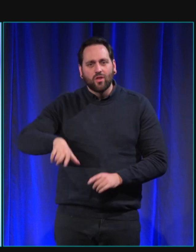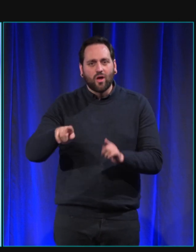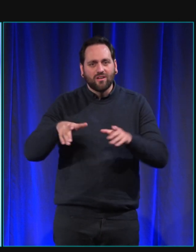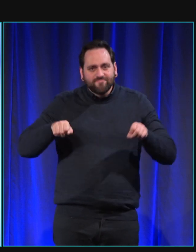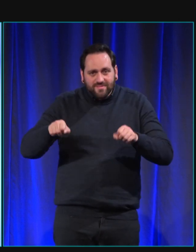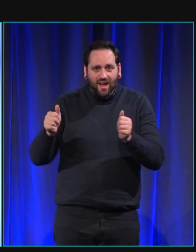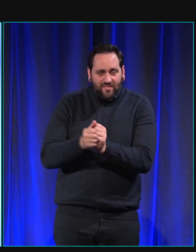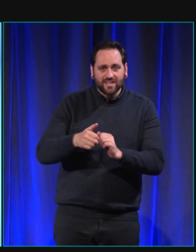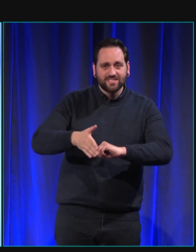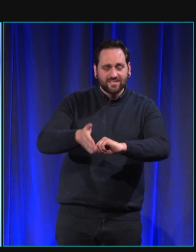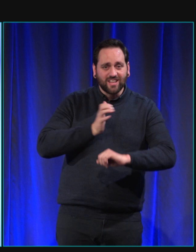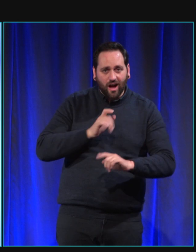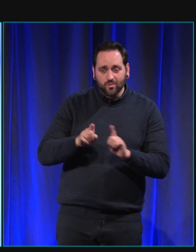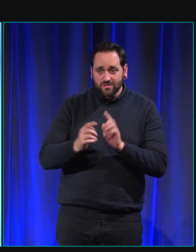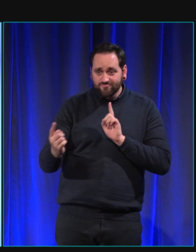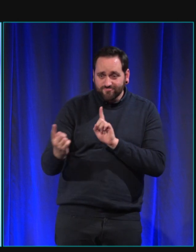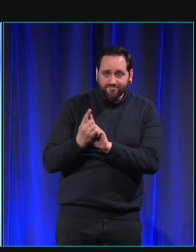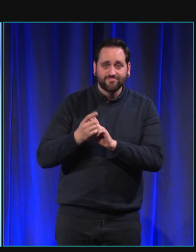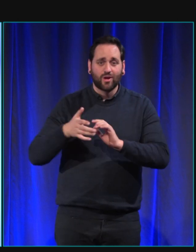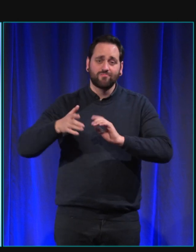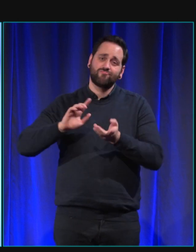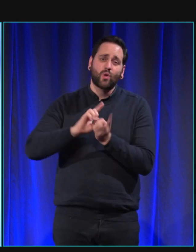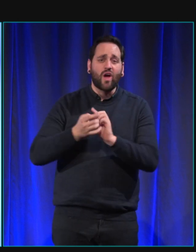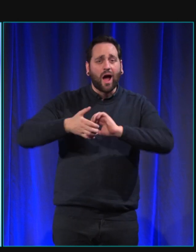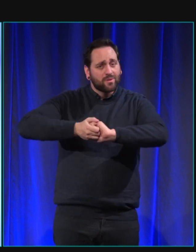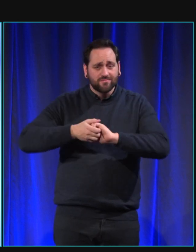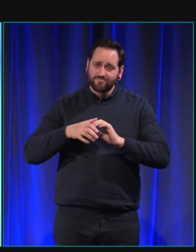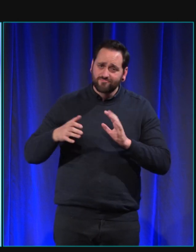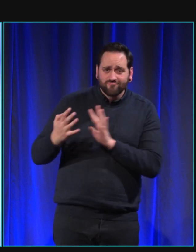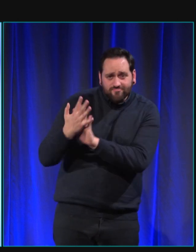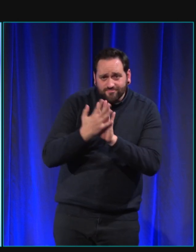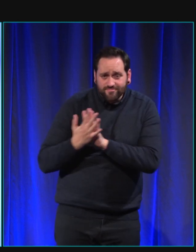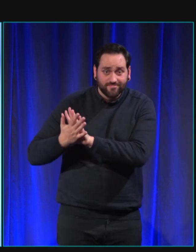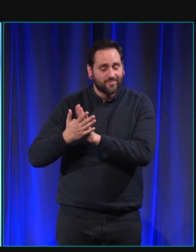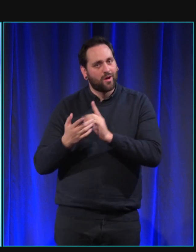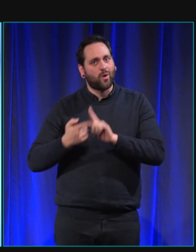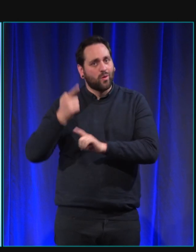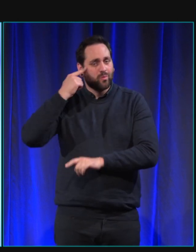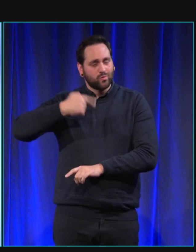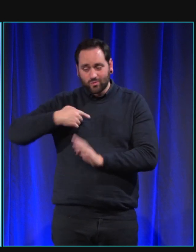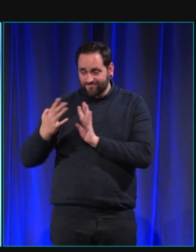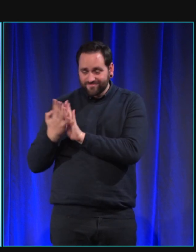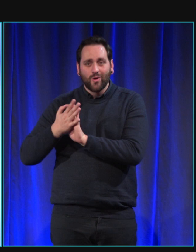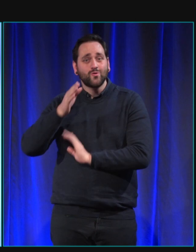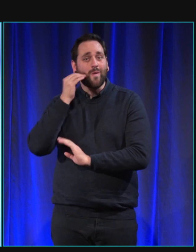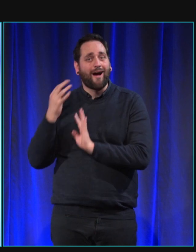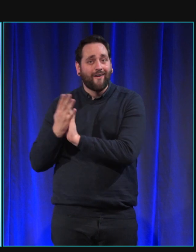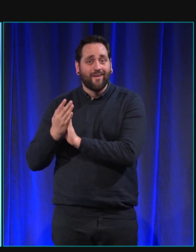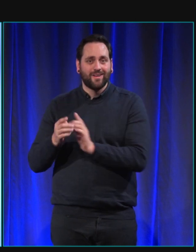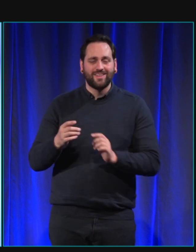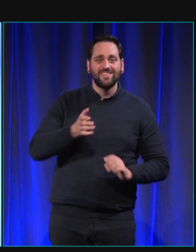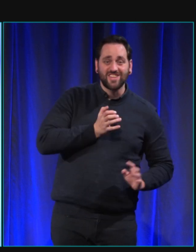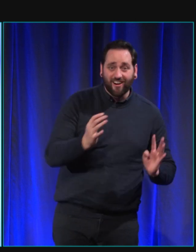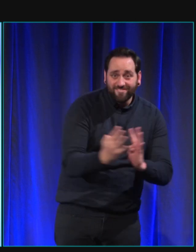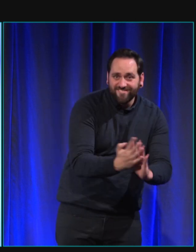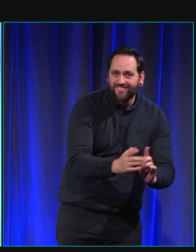détendent énormément et en fait bah nous on voit notre copine on se détend on crée du lien social et eux bah ils voient leur copain et ils sont super contents et ils